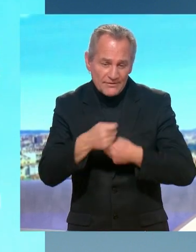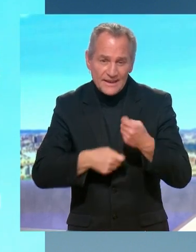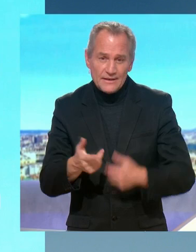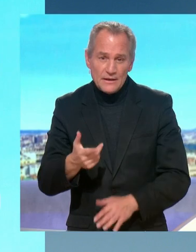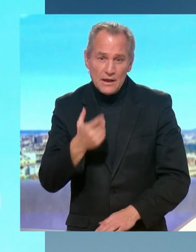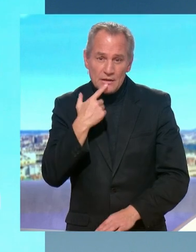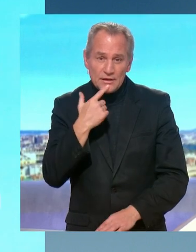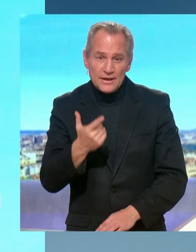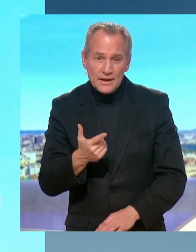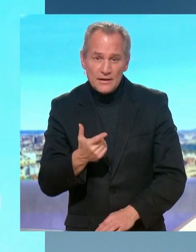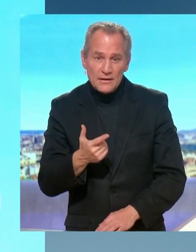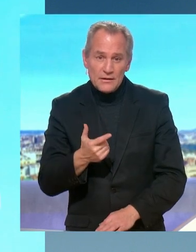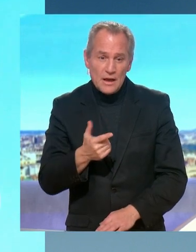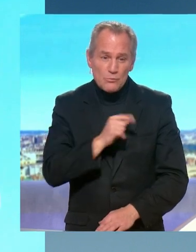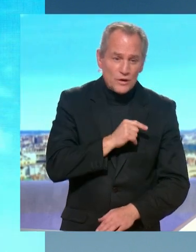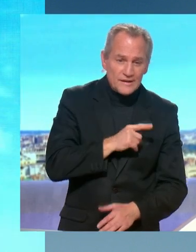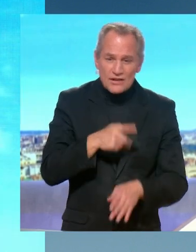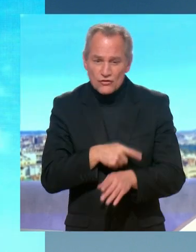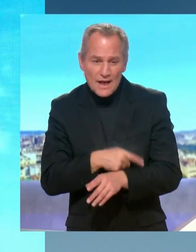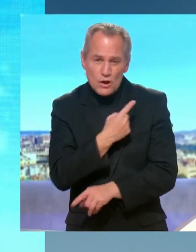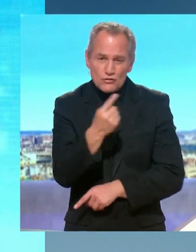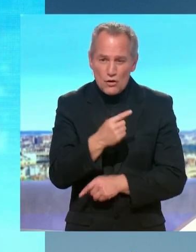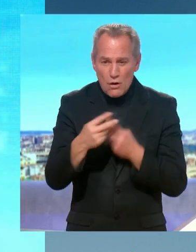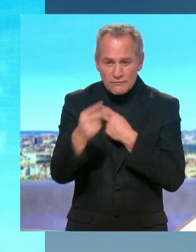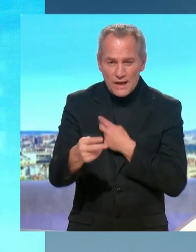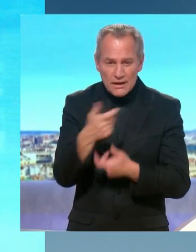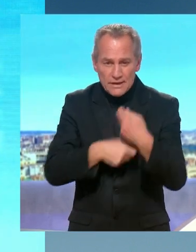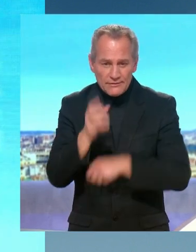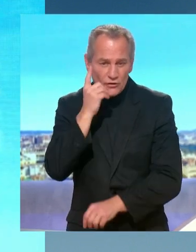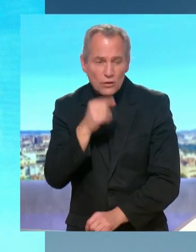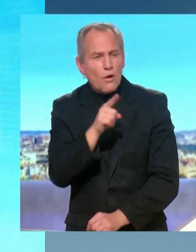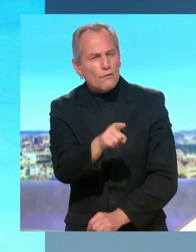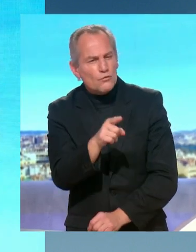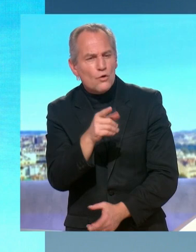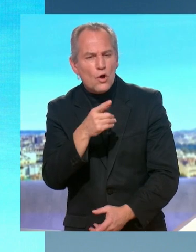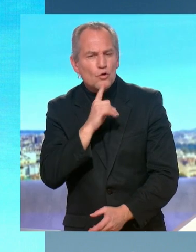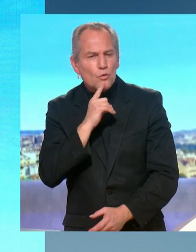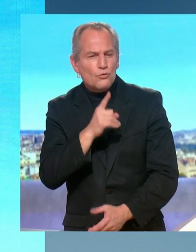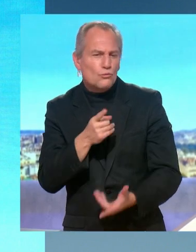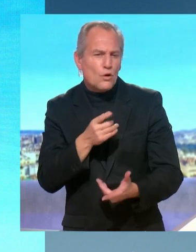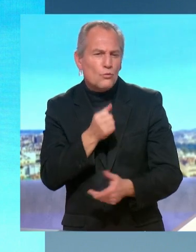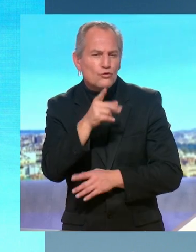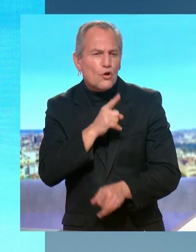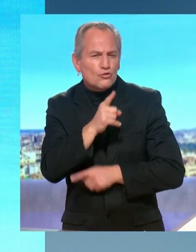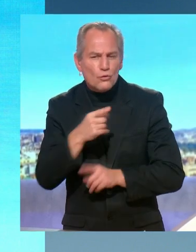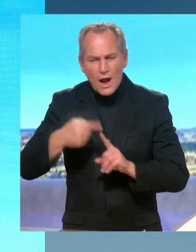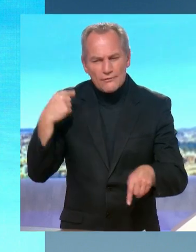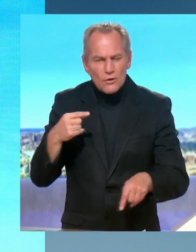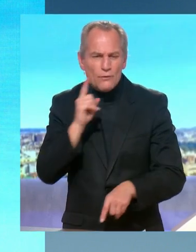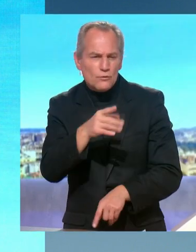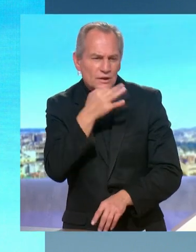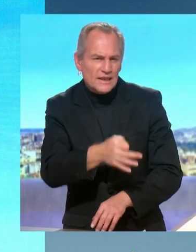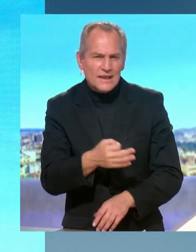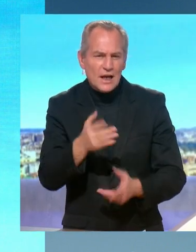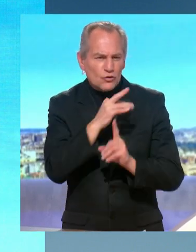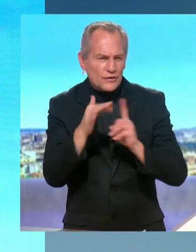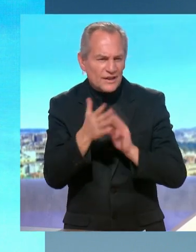policiers, des gendarmes seuls face à ce trafic. Monsieur le ministre de l'Intérieur, vous avez parlé il y a quelques jours de l'ensauvagement de la société.-ce que vous aussi vous diriez, comme Yannick Jadot, qui était assis à votre